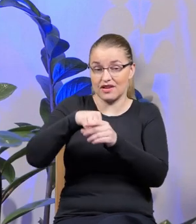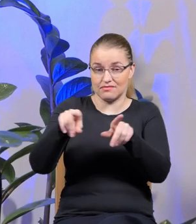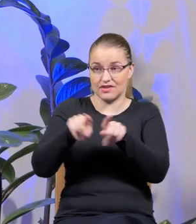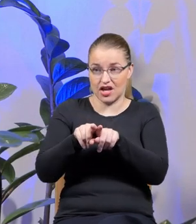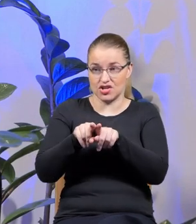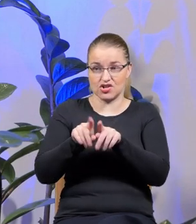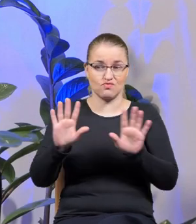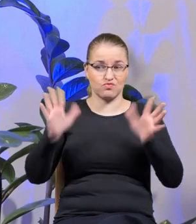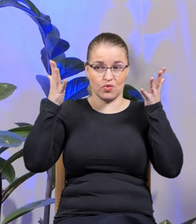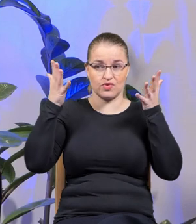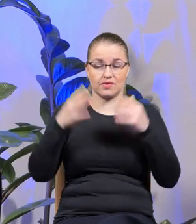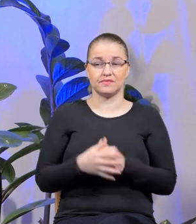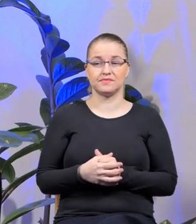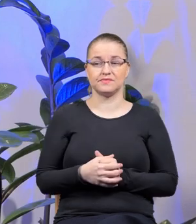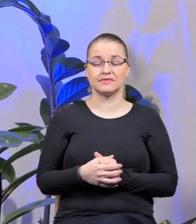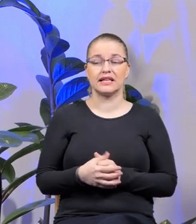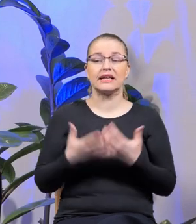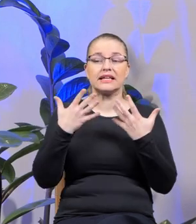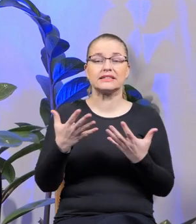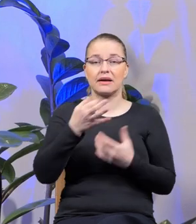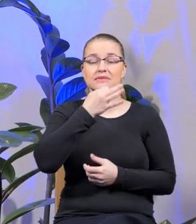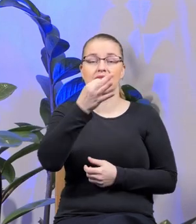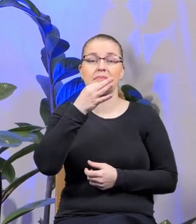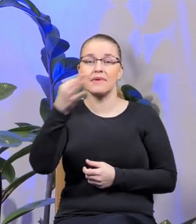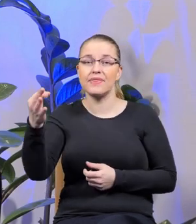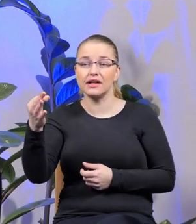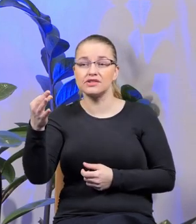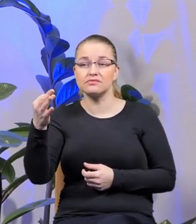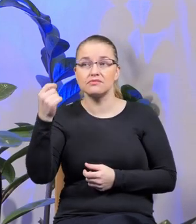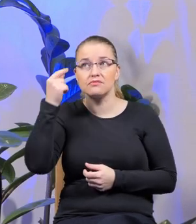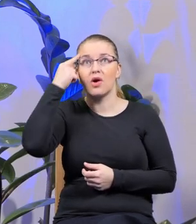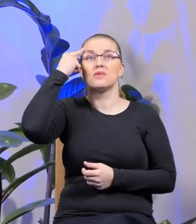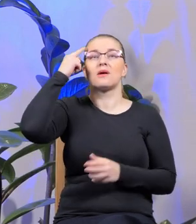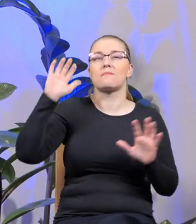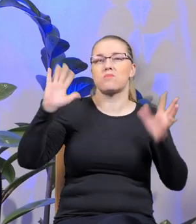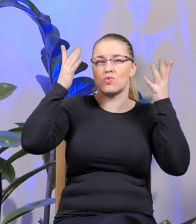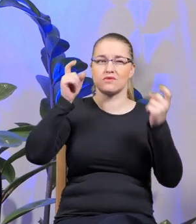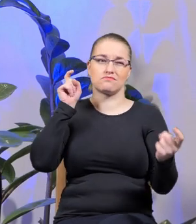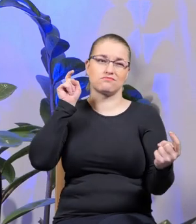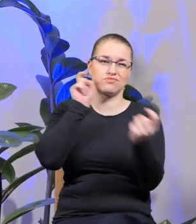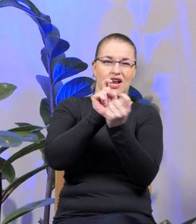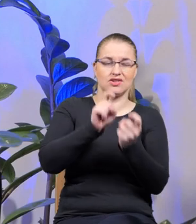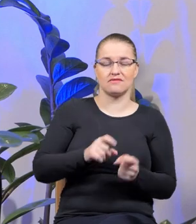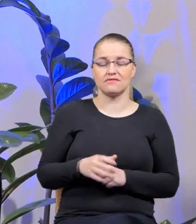zapytać was razem właśnie o te pomysły na bunt, na kontestację, na sprzeciw.